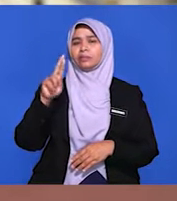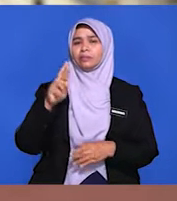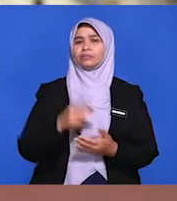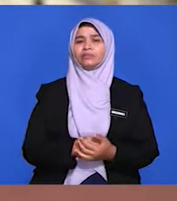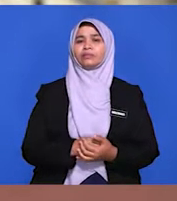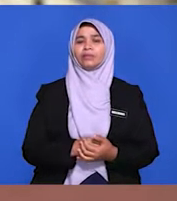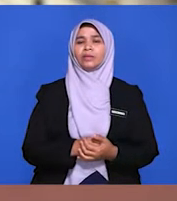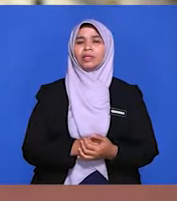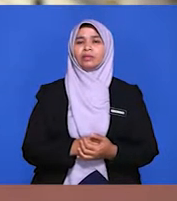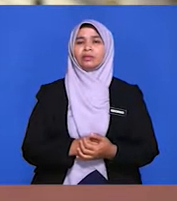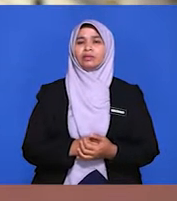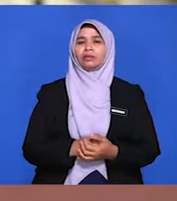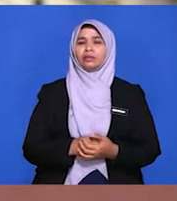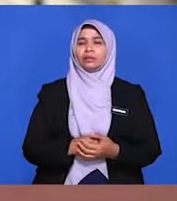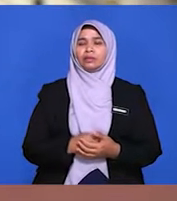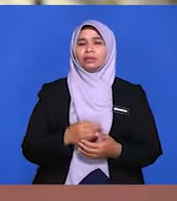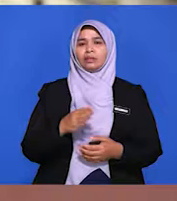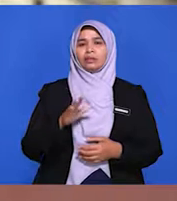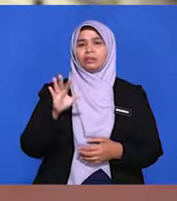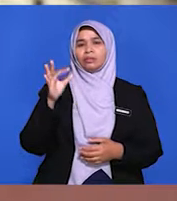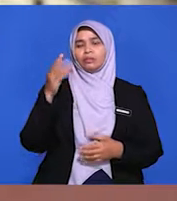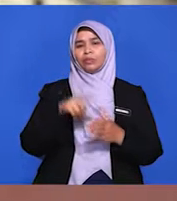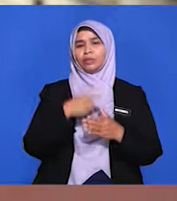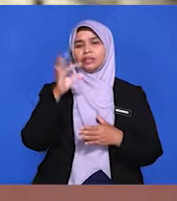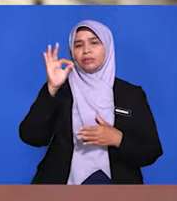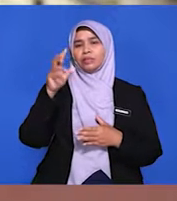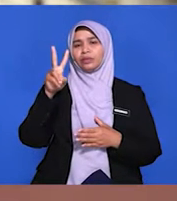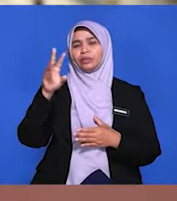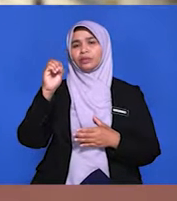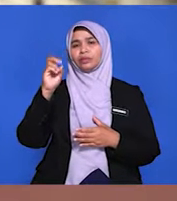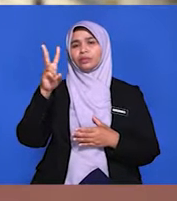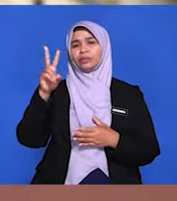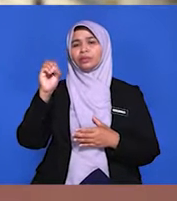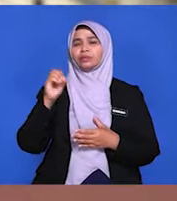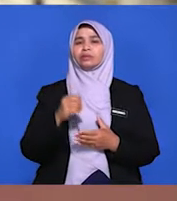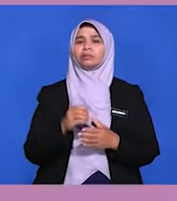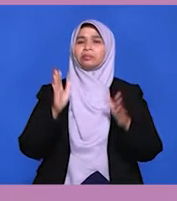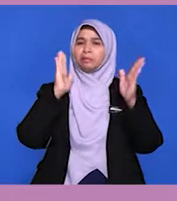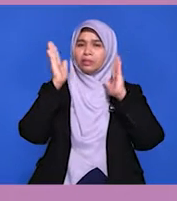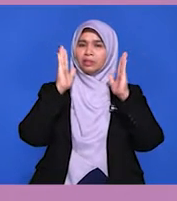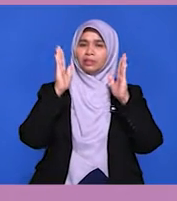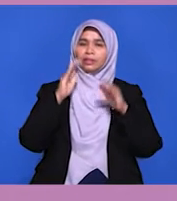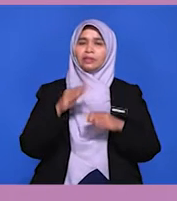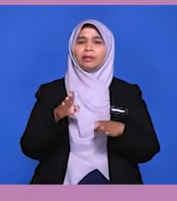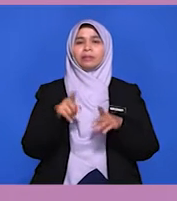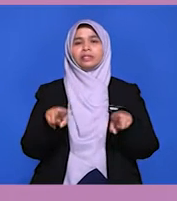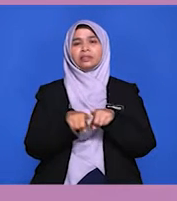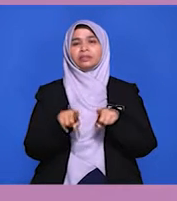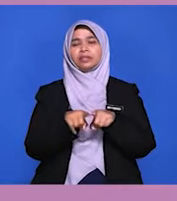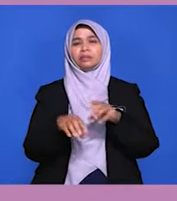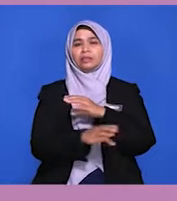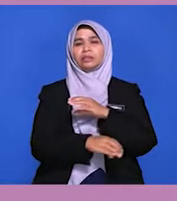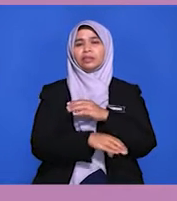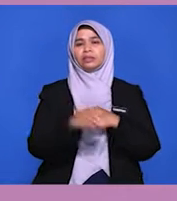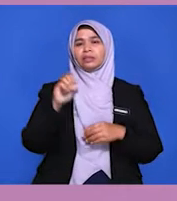perjanjian mengenai pengharaman senjata nuklear pada September tahun 2020. Malaysia juga bersama dengan